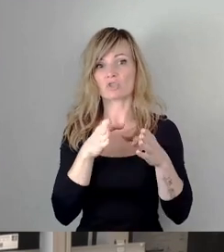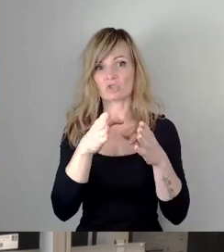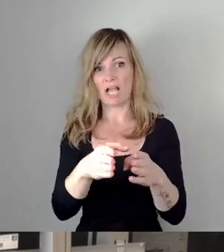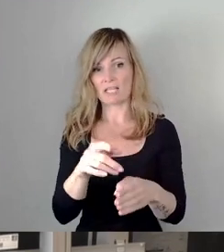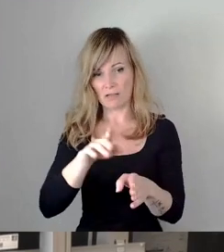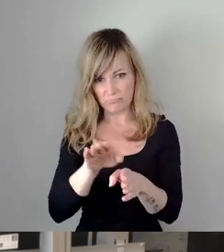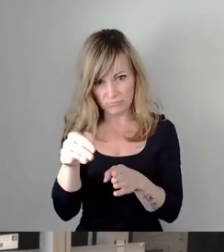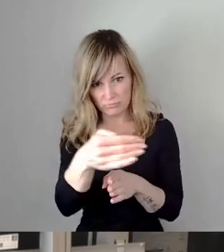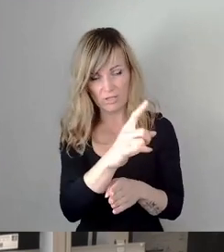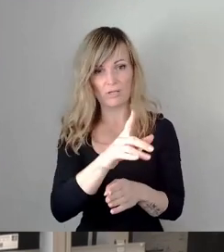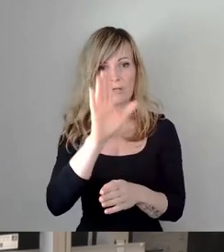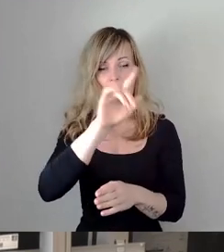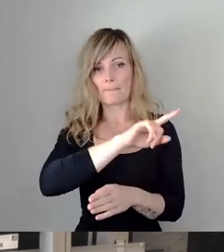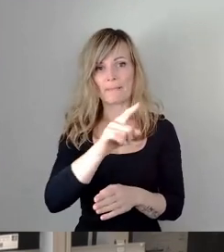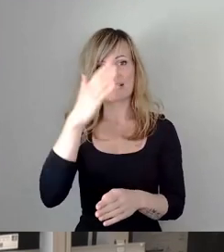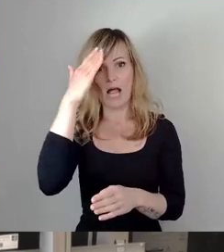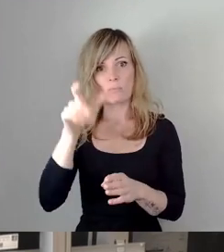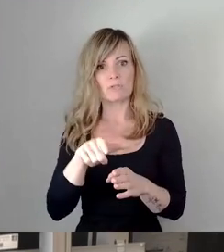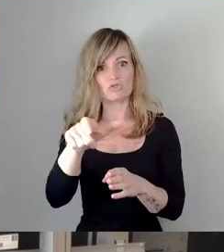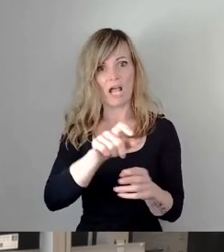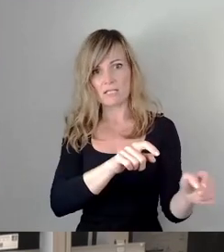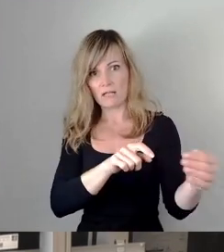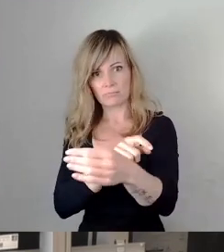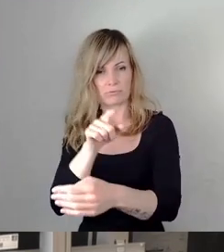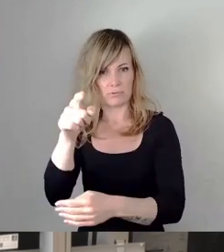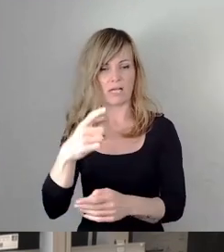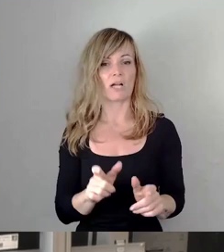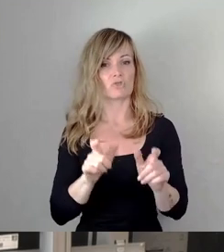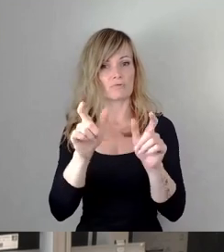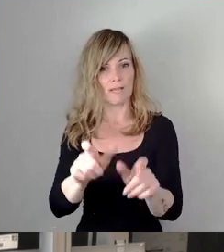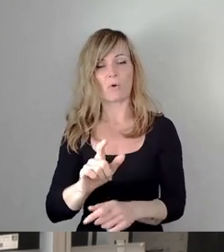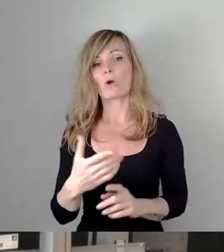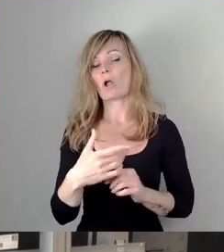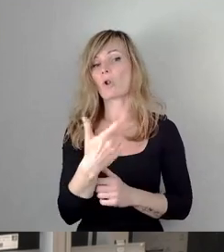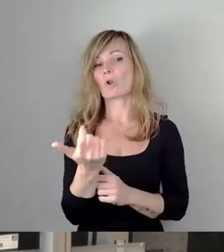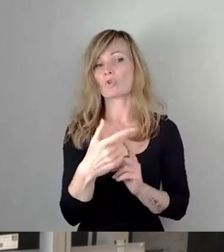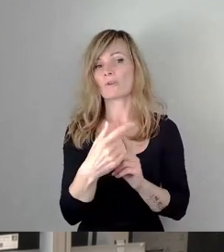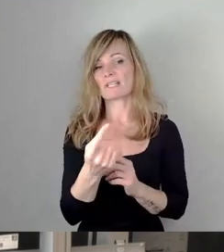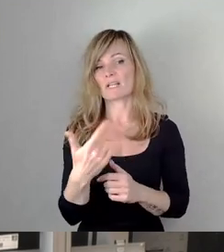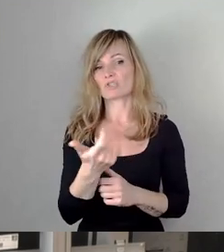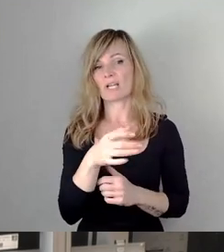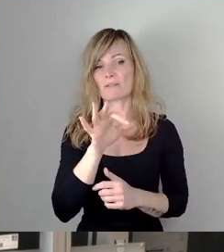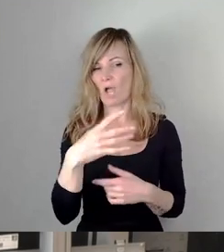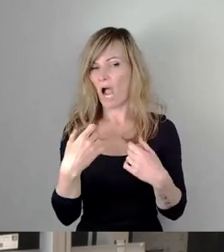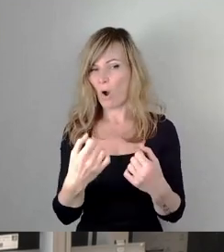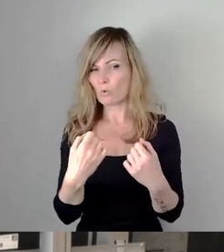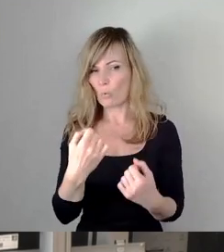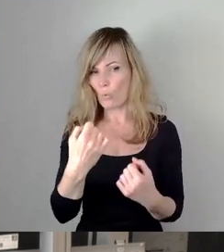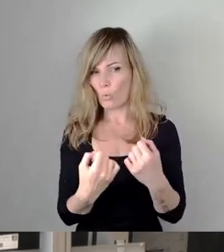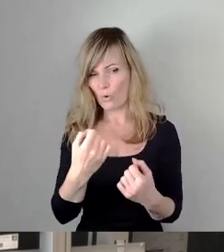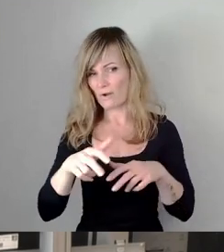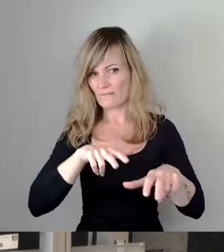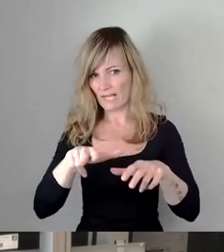städtische Hauptstraßennetz zu kommen. Die Sperrung der Löschwitzer Straße für den Kfz-Verkehr ist zwar jetzt mit dem heute vorliegenden